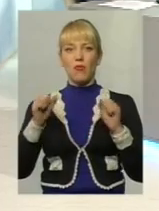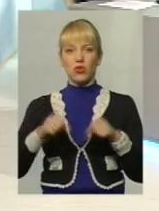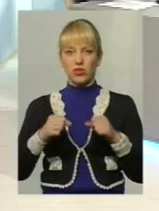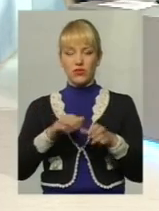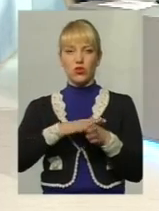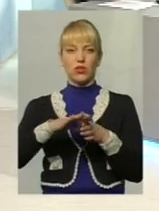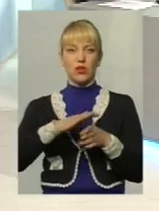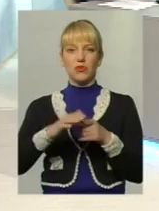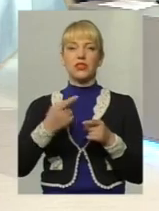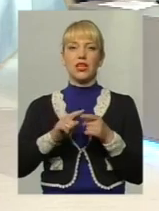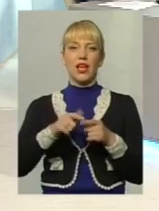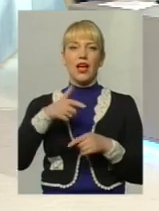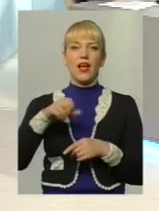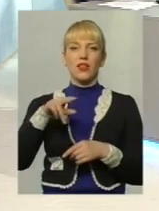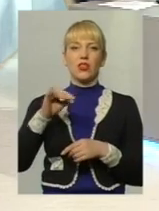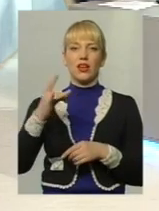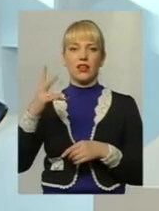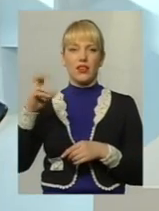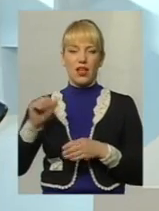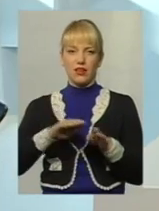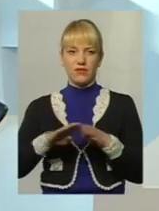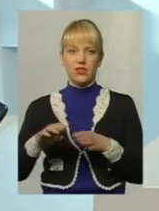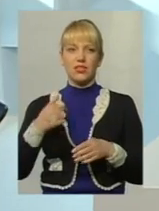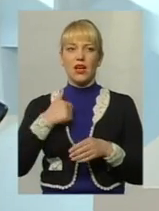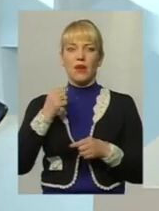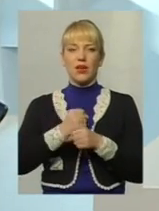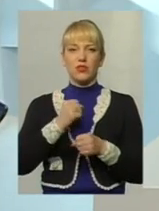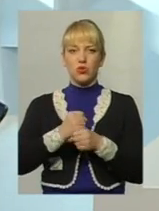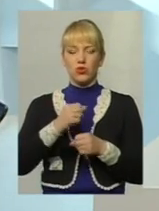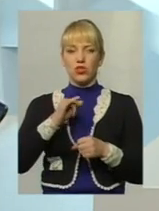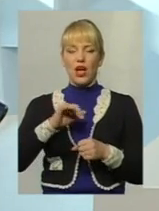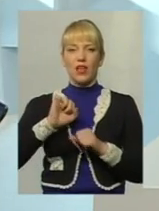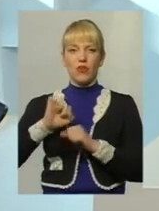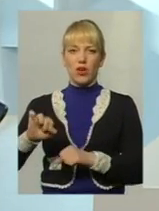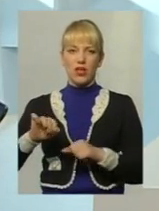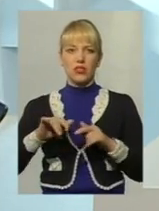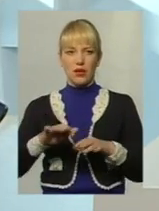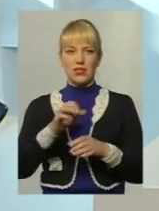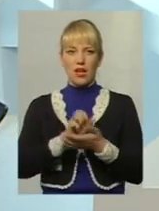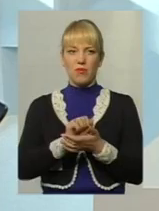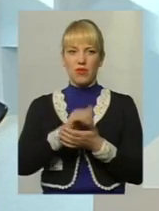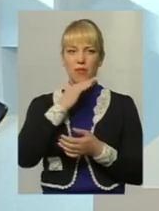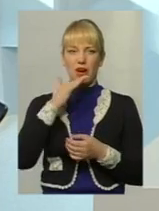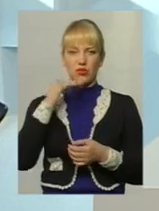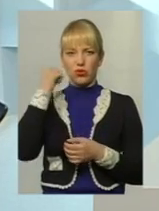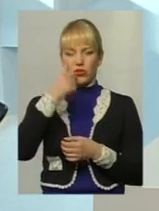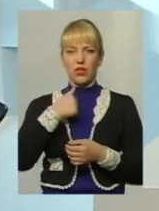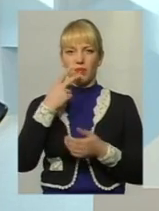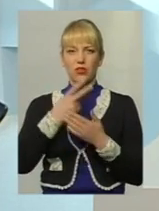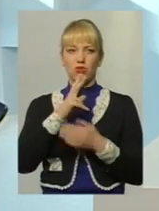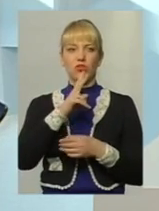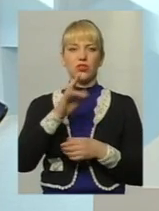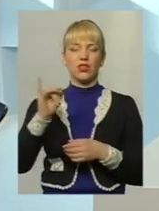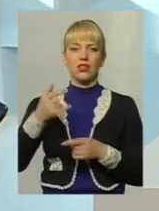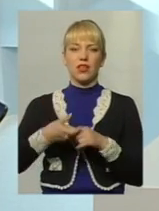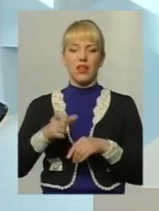дотриматися гендерної рівності? Працюючи адвокатською діяльністю, займаючись на протязі багатьох років, я бачу, що жінки – це